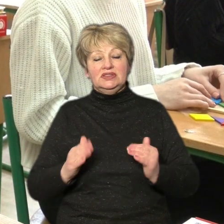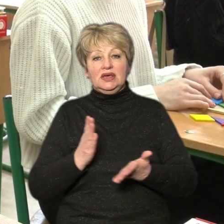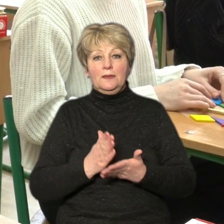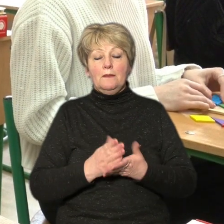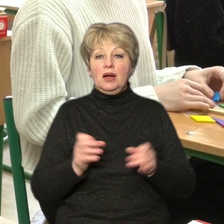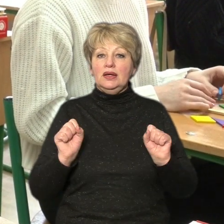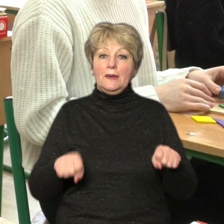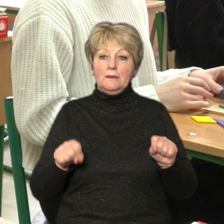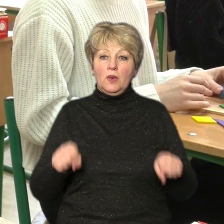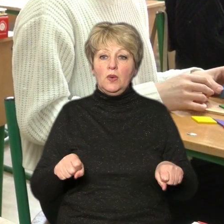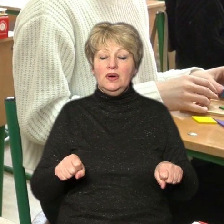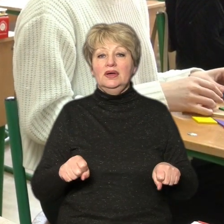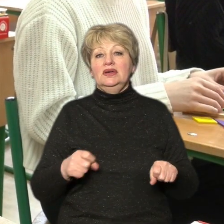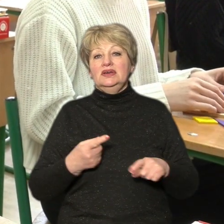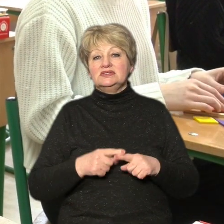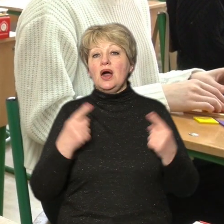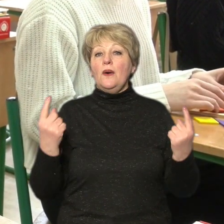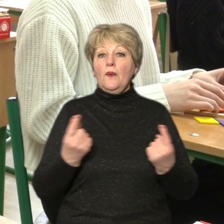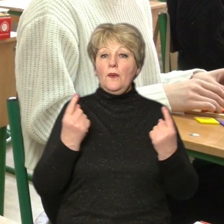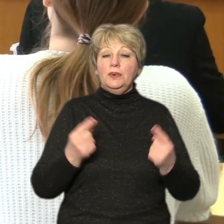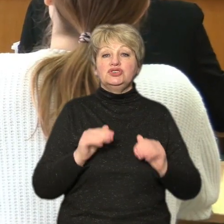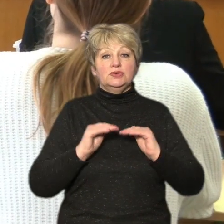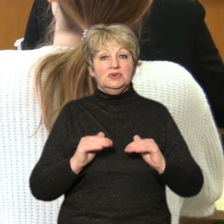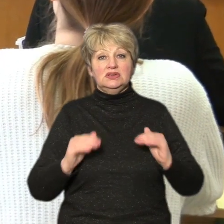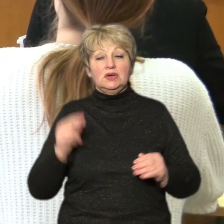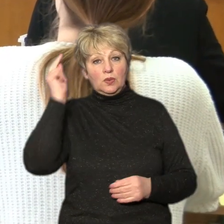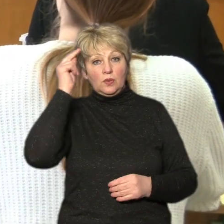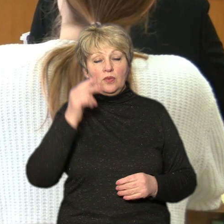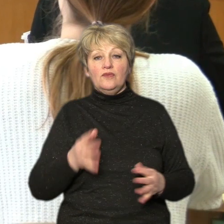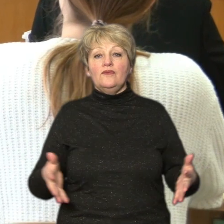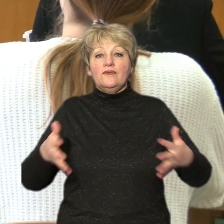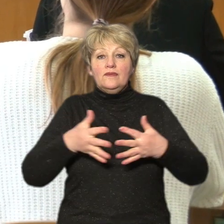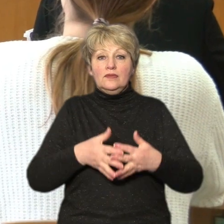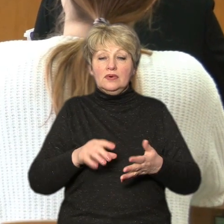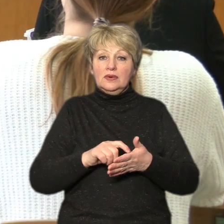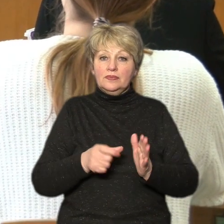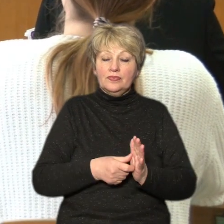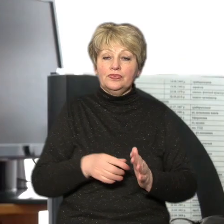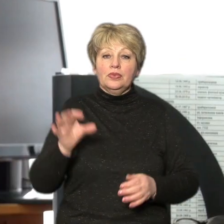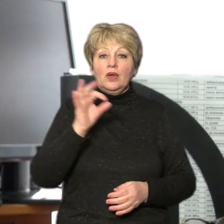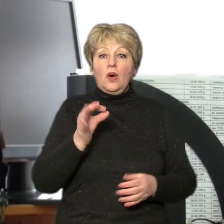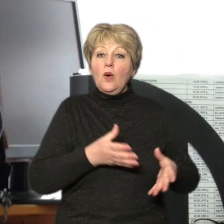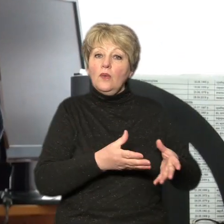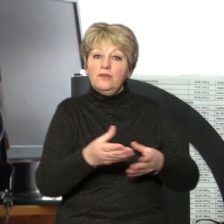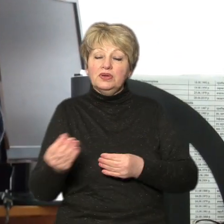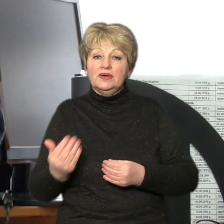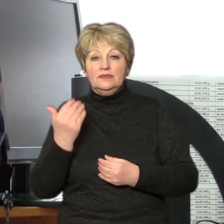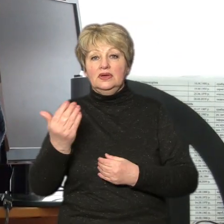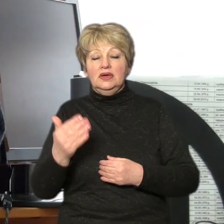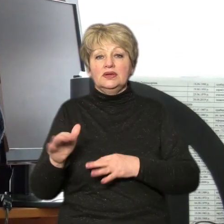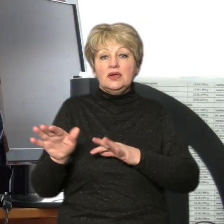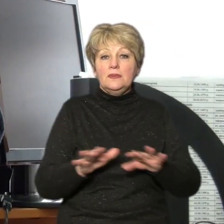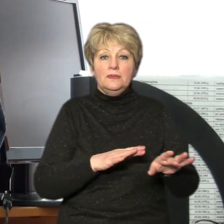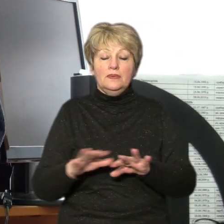звичайними дітьми навчатися в одних класах. Про важливість практичних вправ та їх вплив на дрібну моторику розповідає вчителька